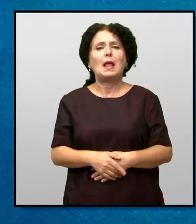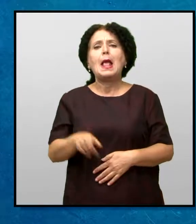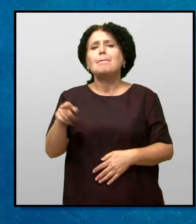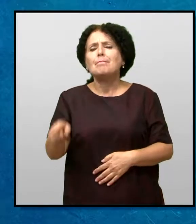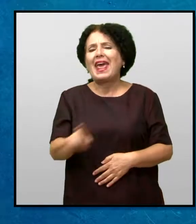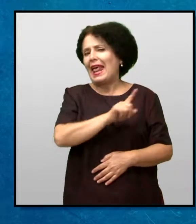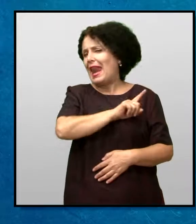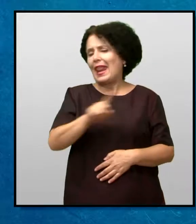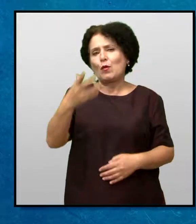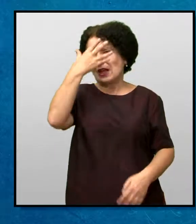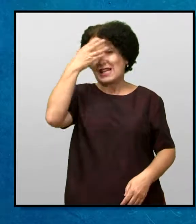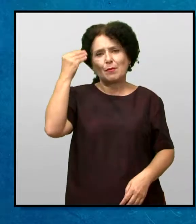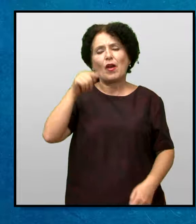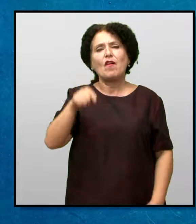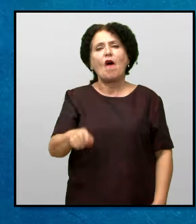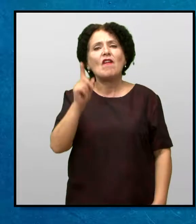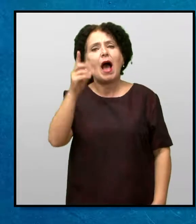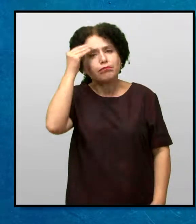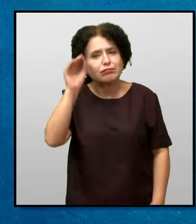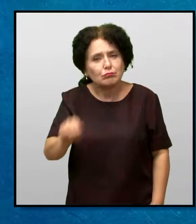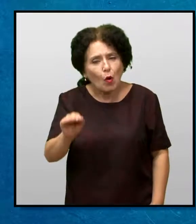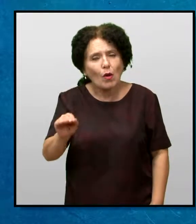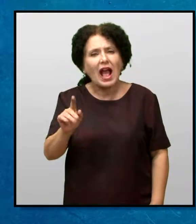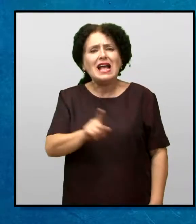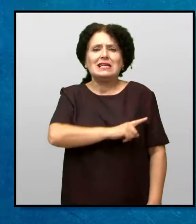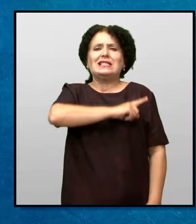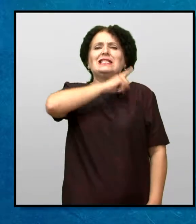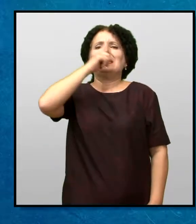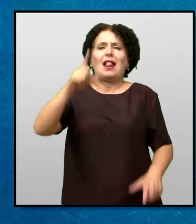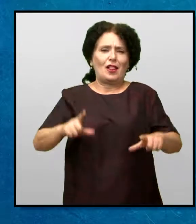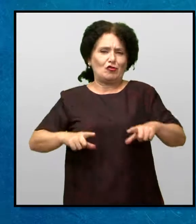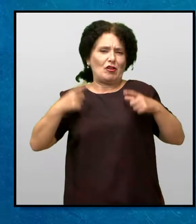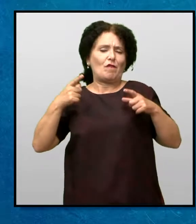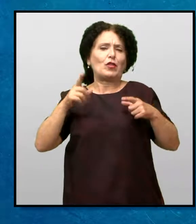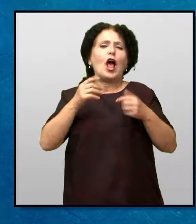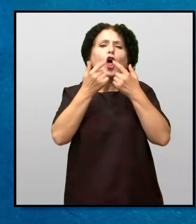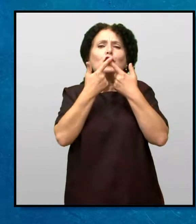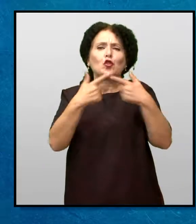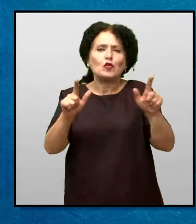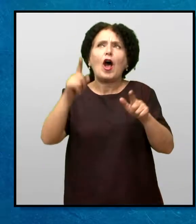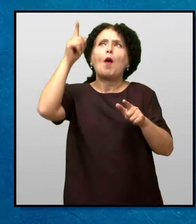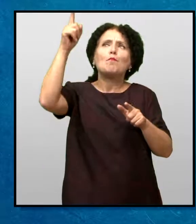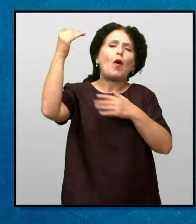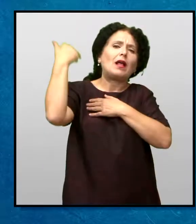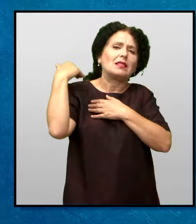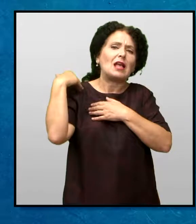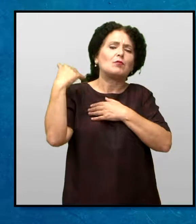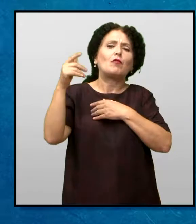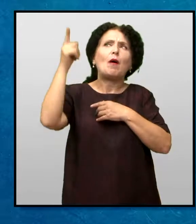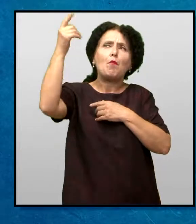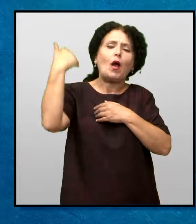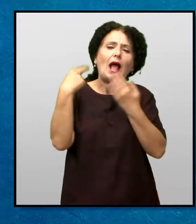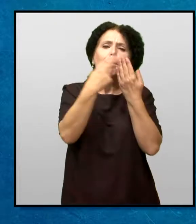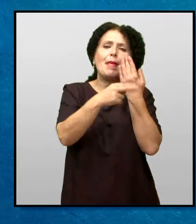Мери, никогаш не ја заборави таа поука И во целиот незин живот Таа дозволуваше Бог да изборува преко неговото